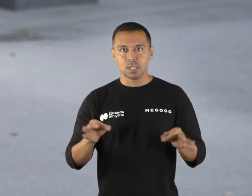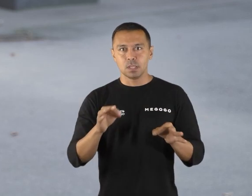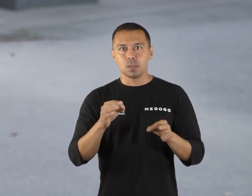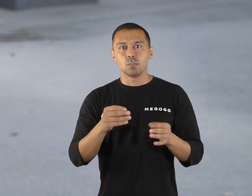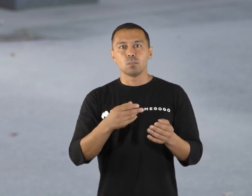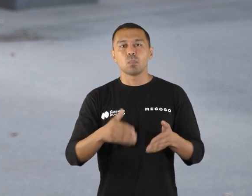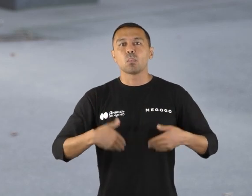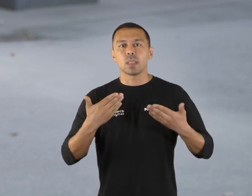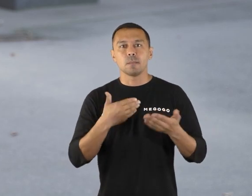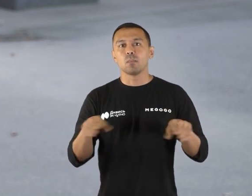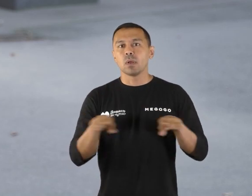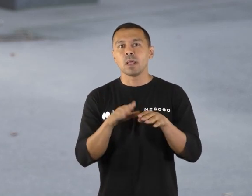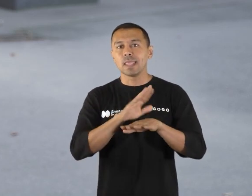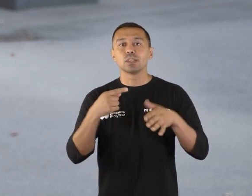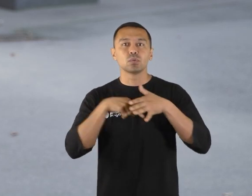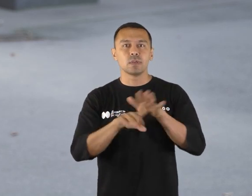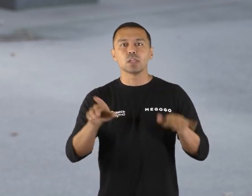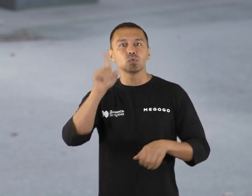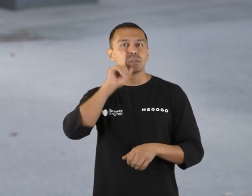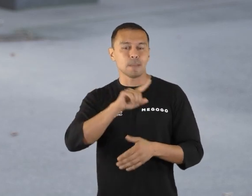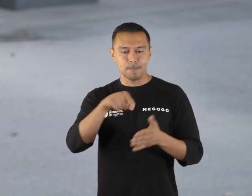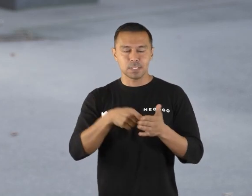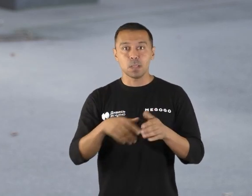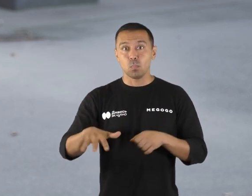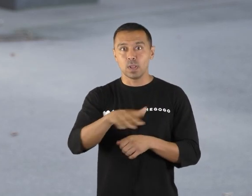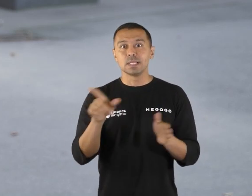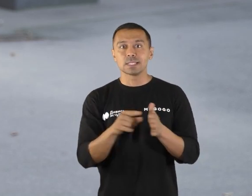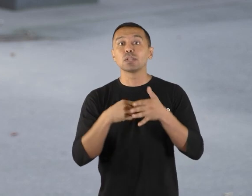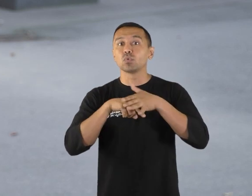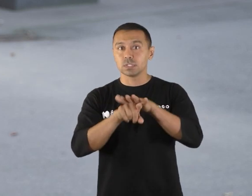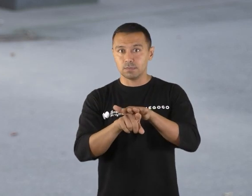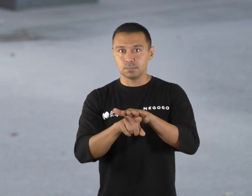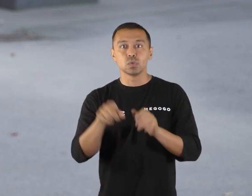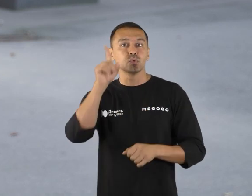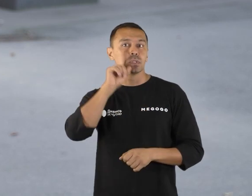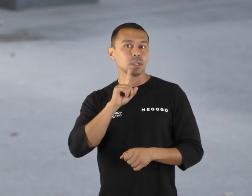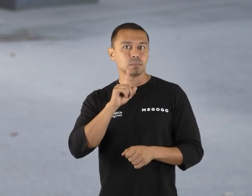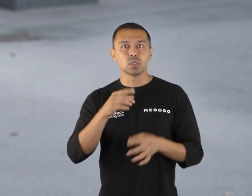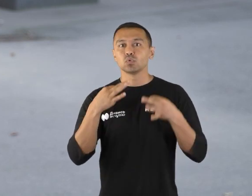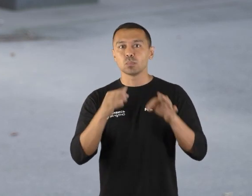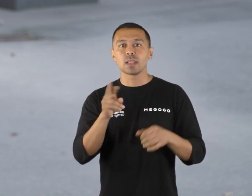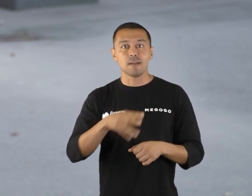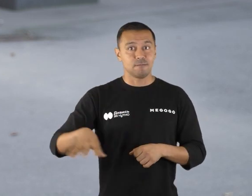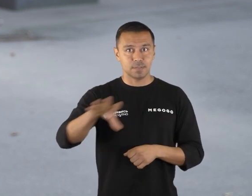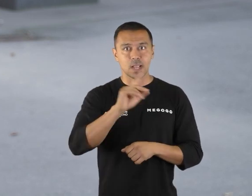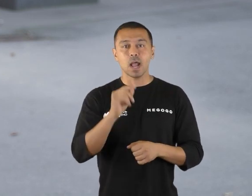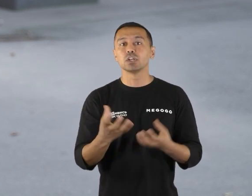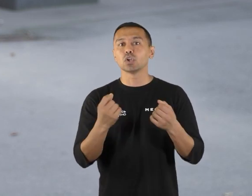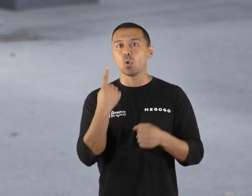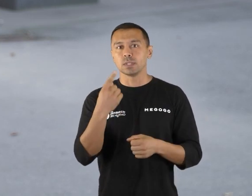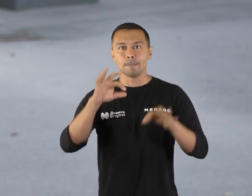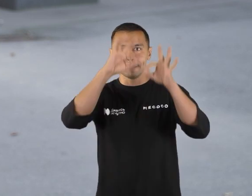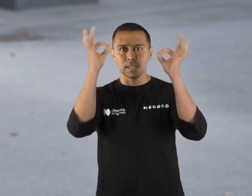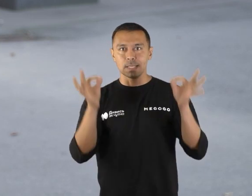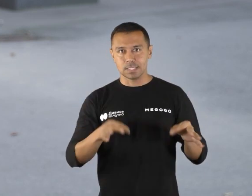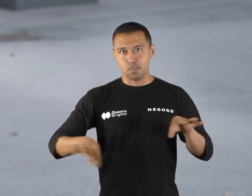нам порівняти неінклюзивний, незручний міський простір з інклюзивним, тобто зручним і доступним для всіх. Ще